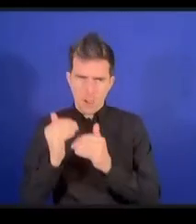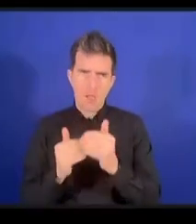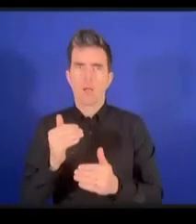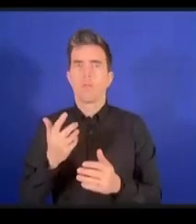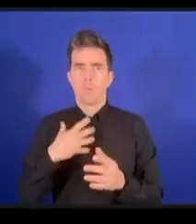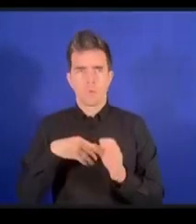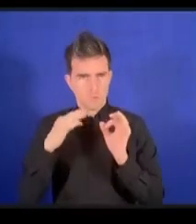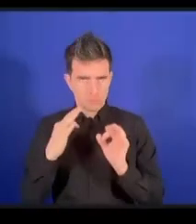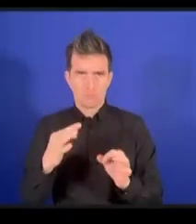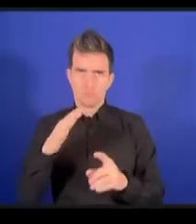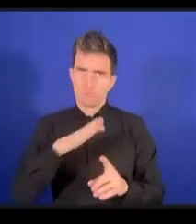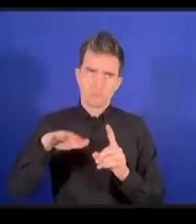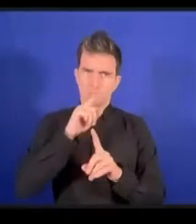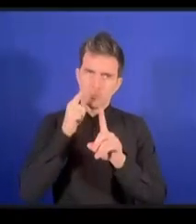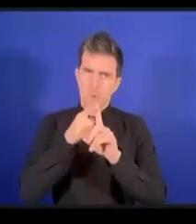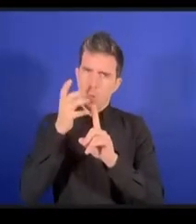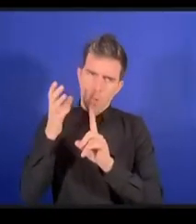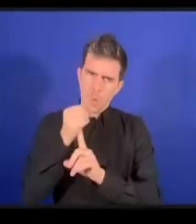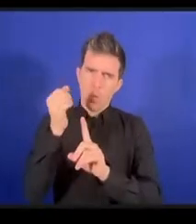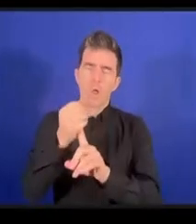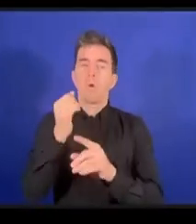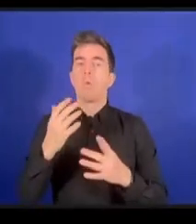on aura un comportement